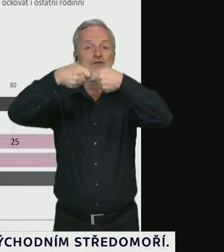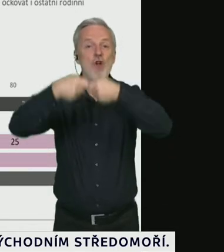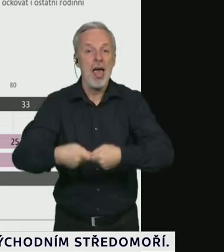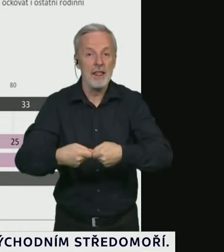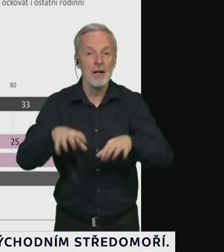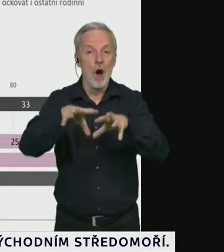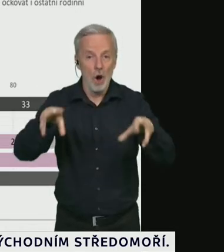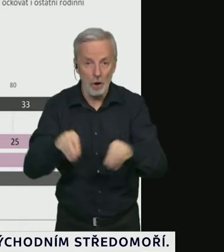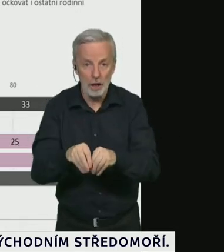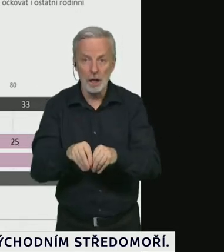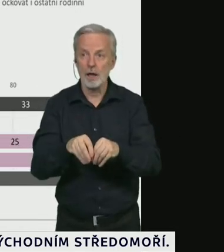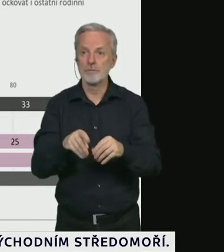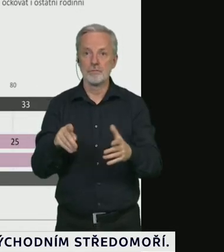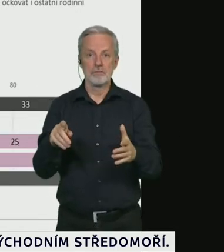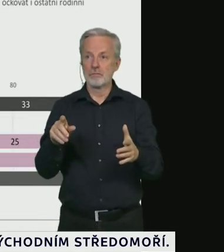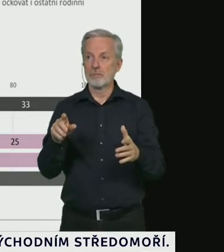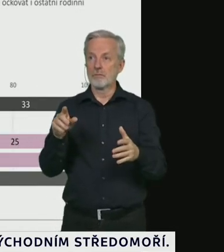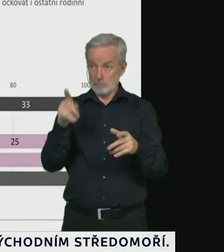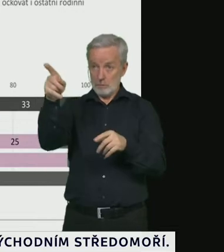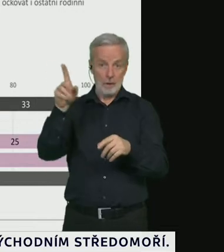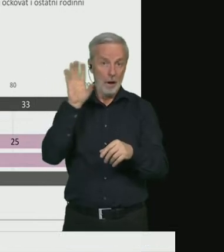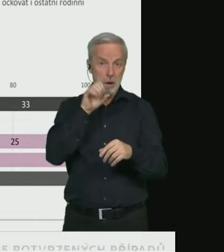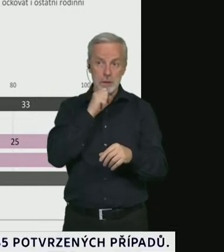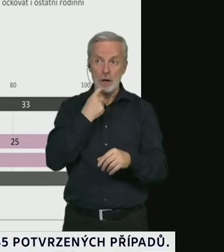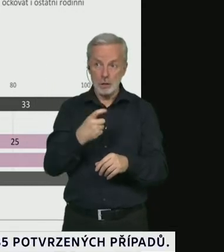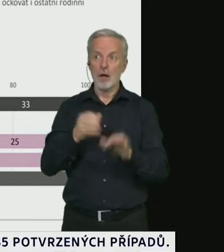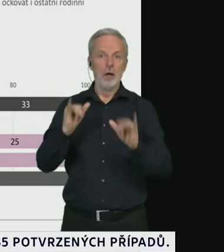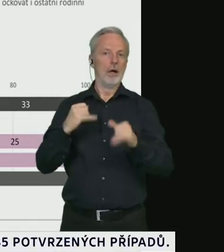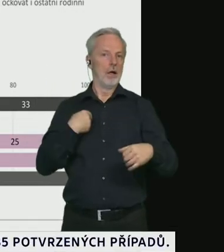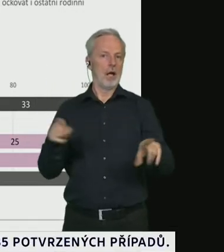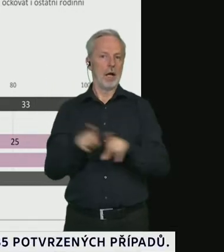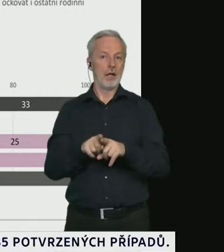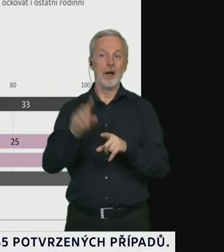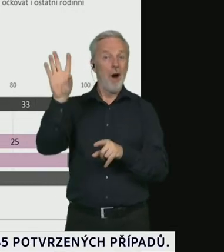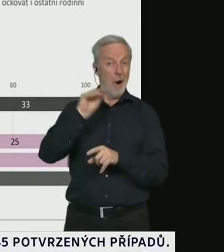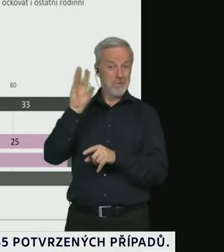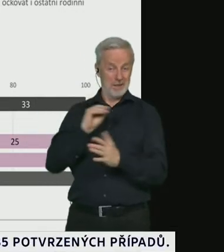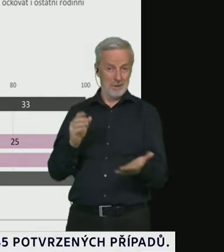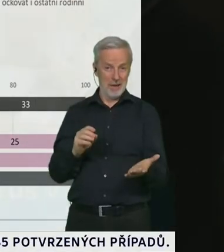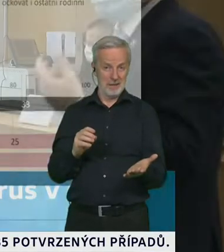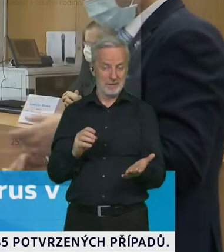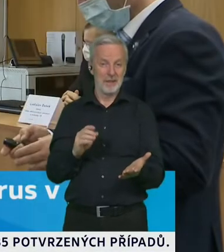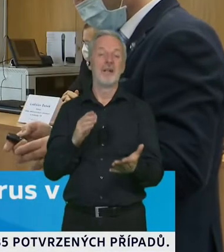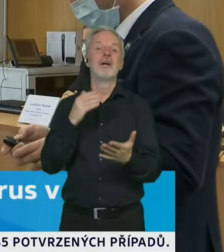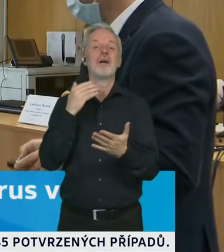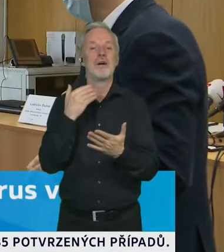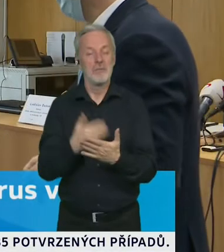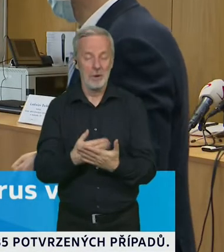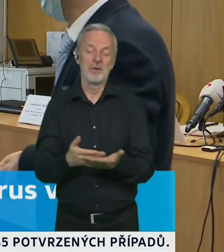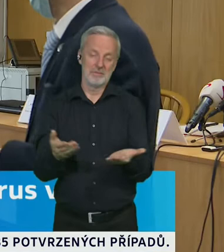museli ty informace sami zhánět. Říkám to proto, že je potřeba vysvětlovat, je potřeba